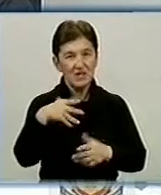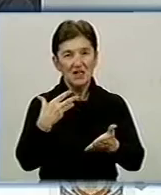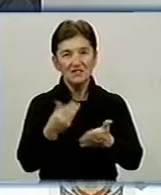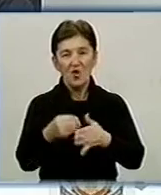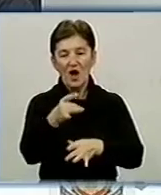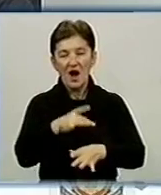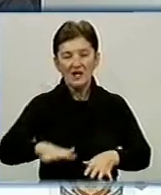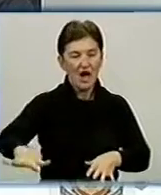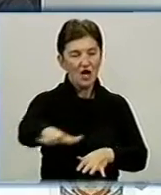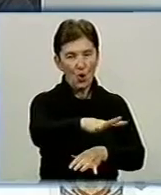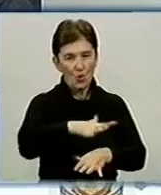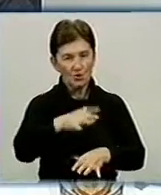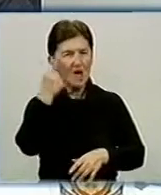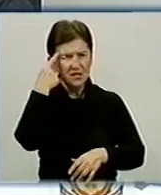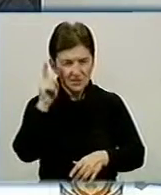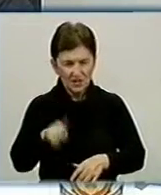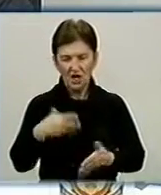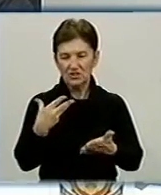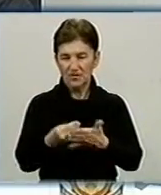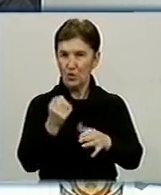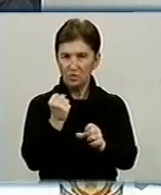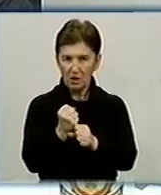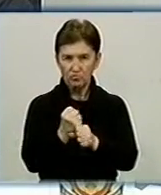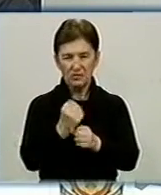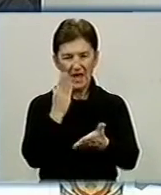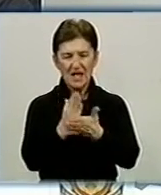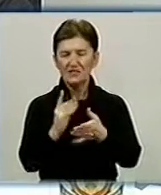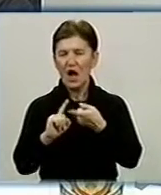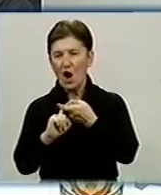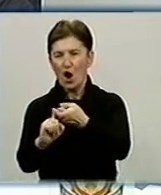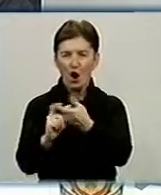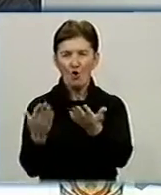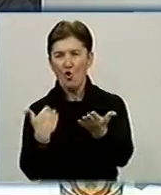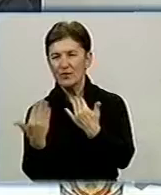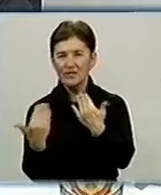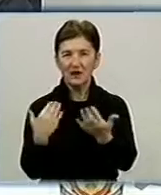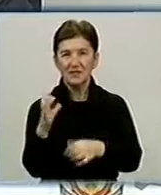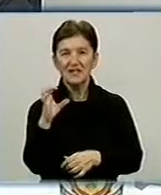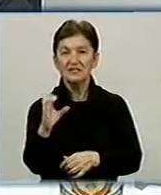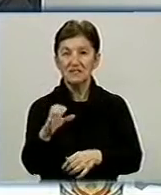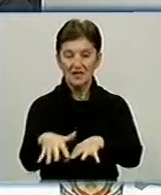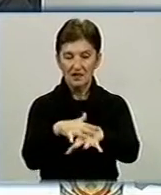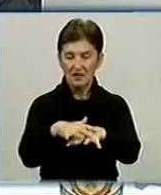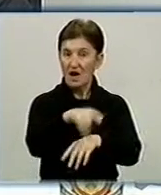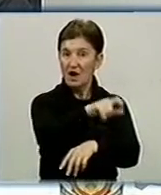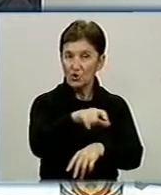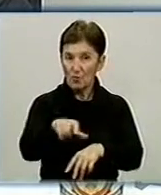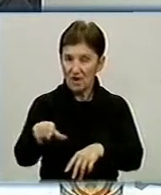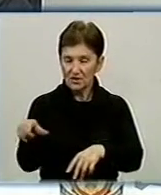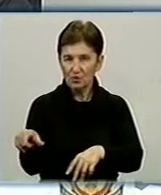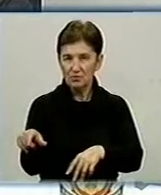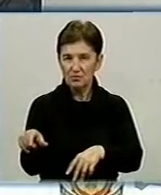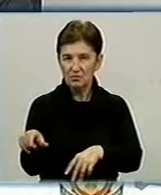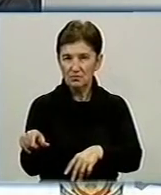роботу, які мають нормальний контакт із громадою, які мають співпрацю з місцевим самоврядуванням,